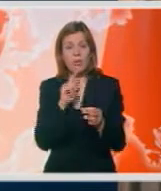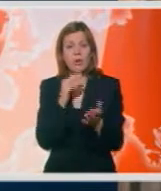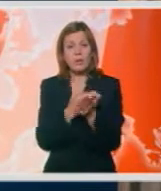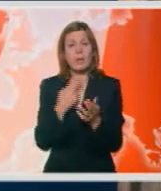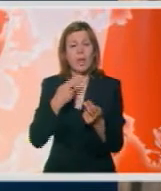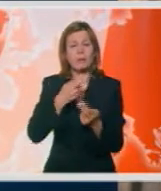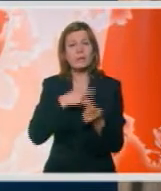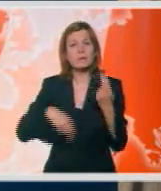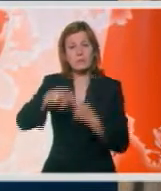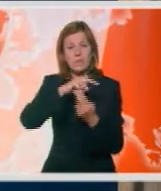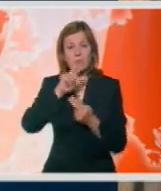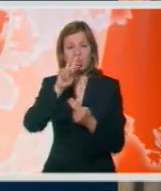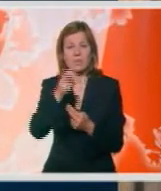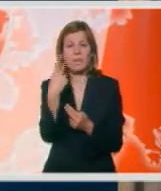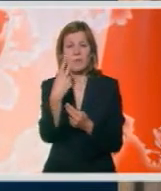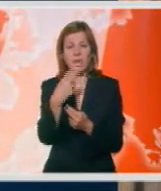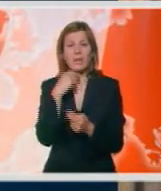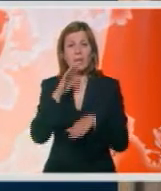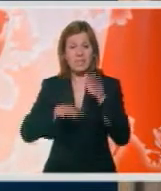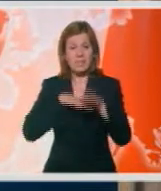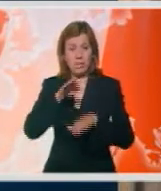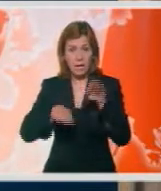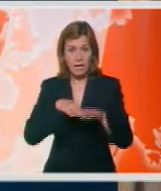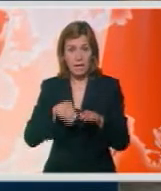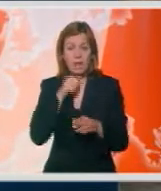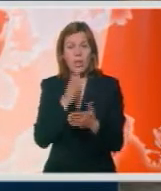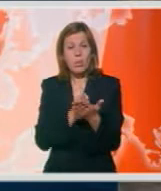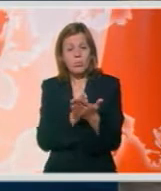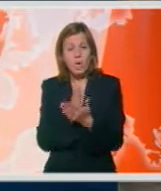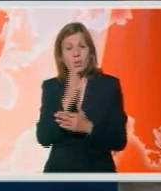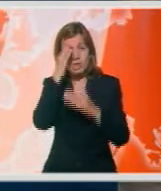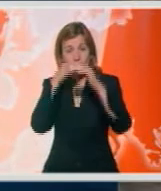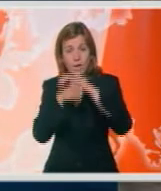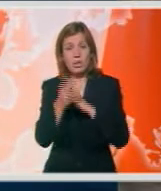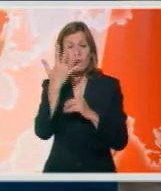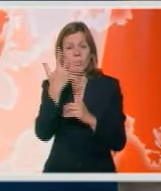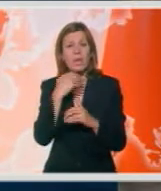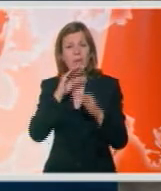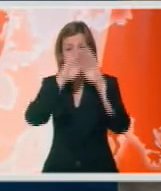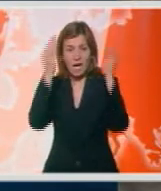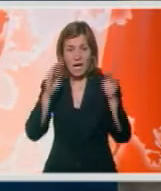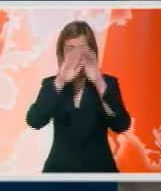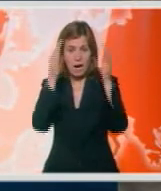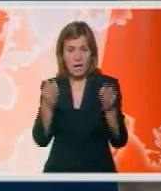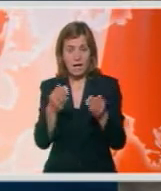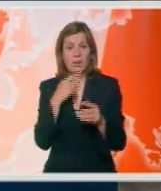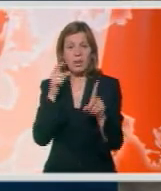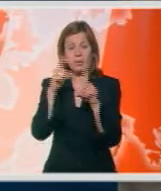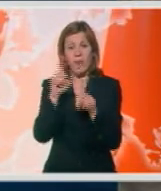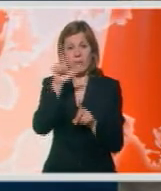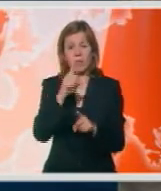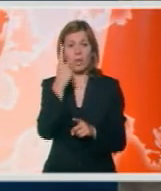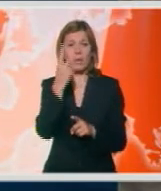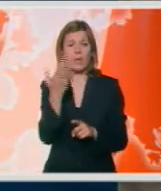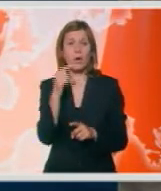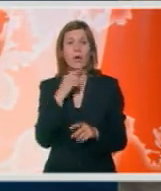stići niz 220 stepenica i proći kroz pet podzemnih hala. Damir Lukez je